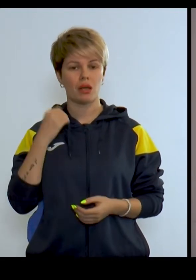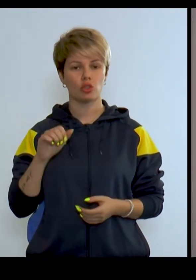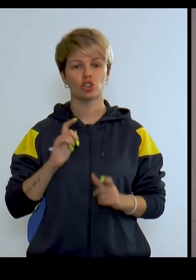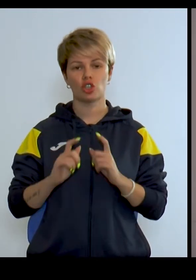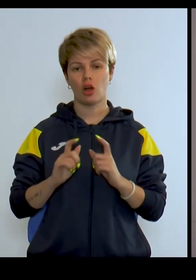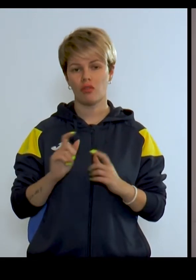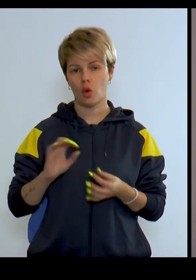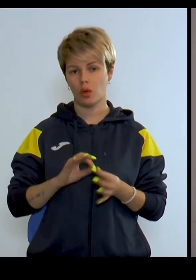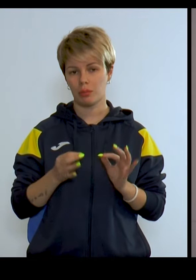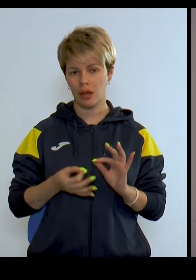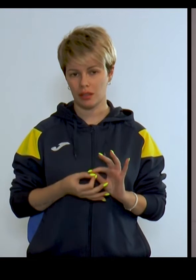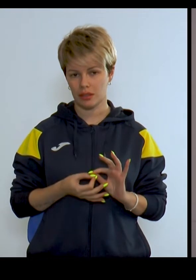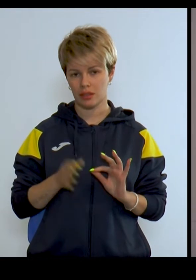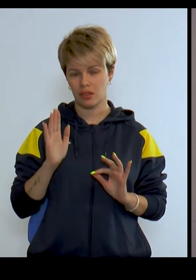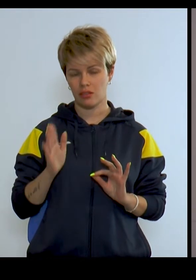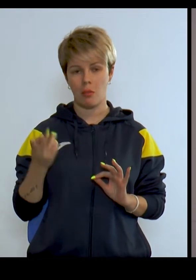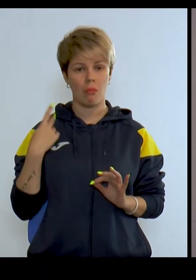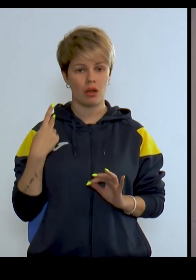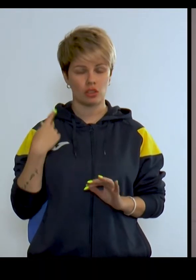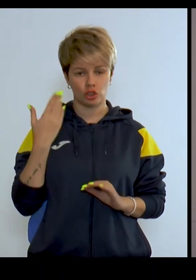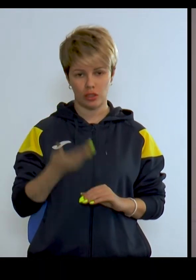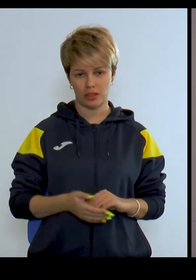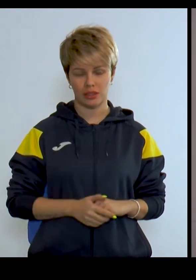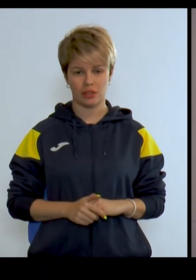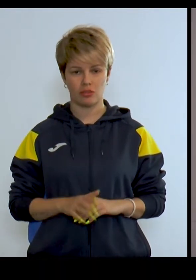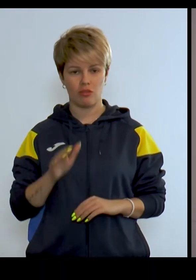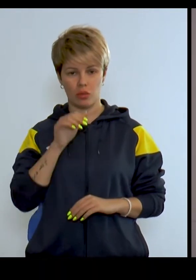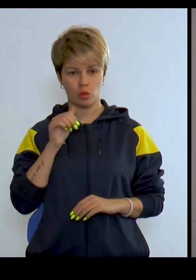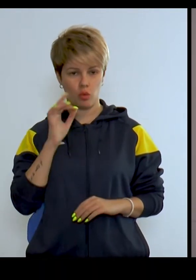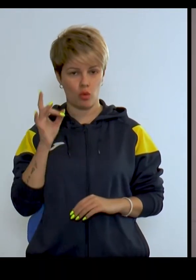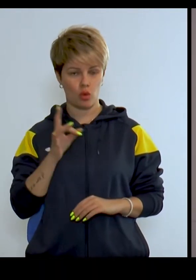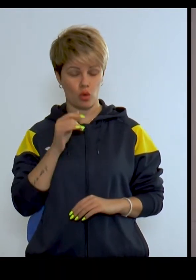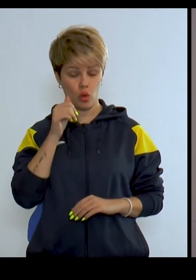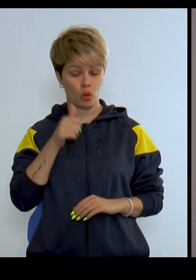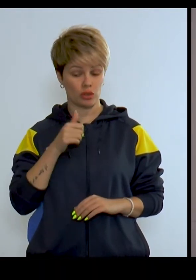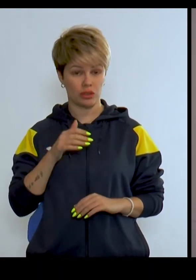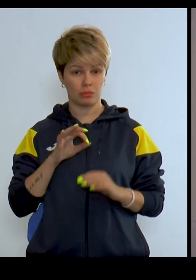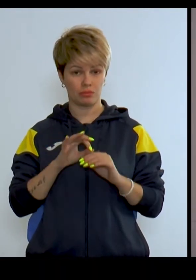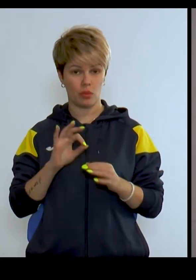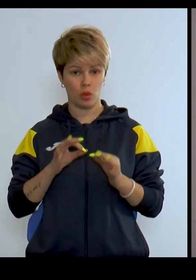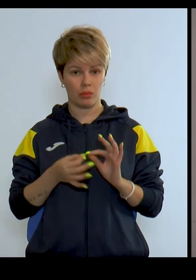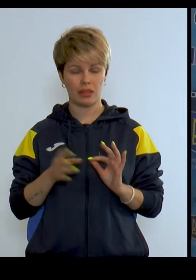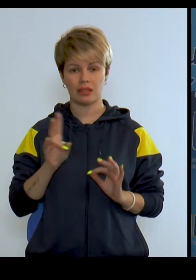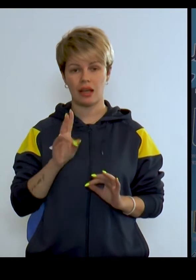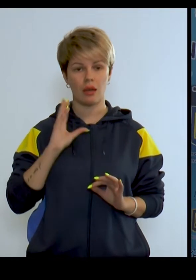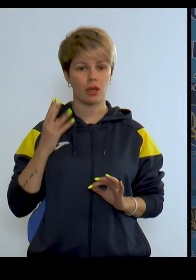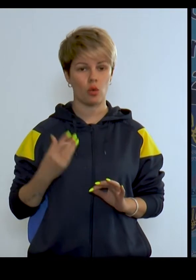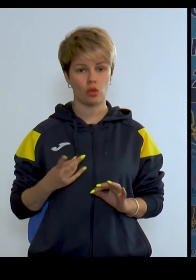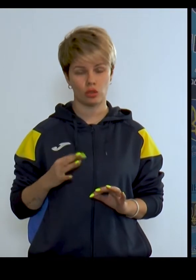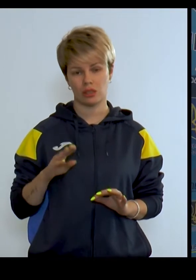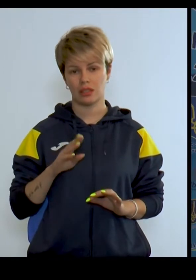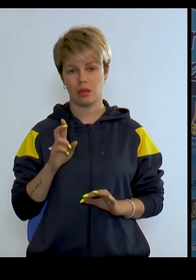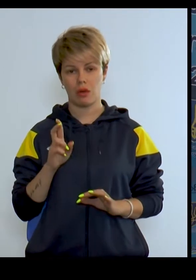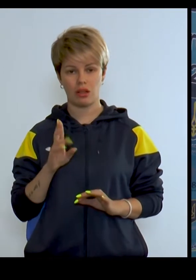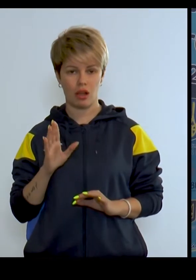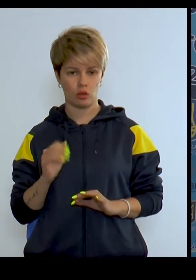шахової олімпіади. У Манчестері у минулому році проходила олімпіада Наталя Мироненка,